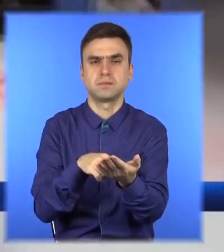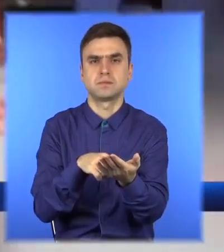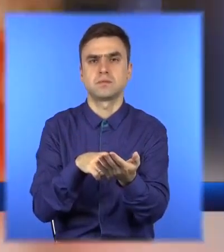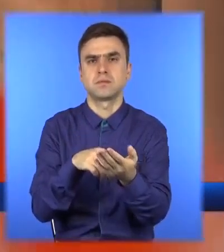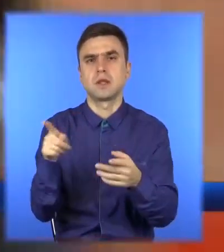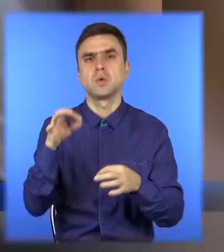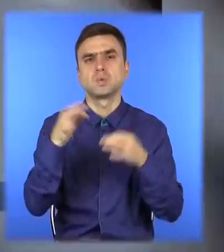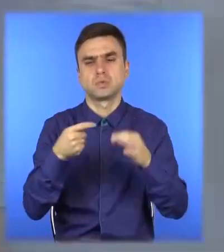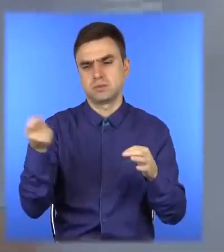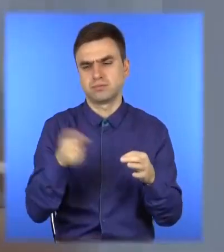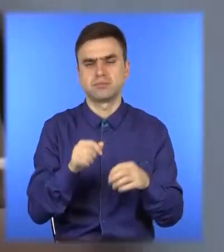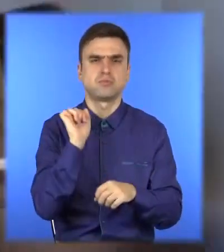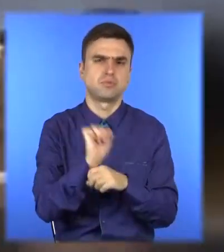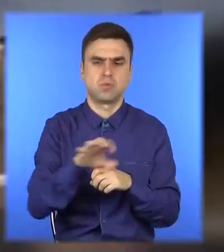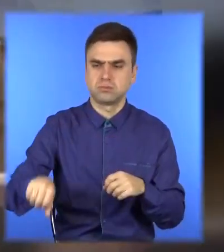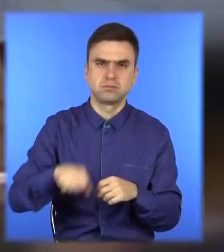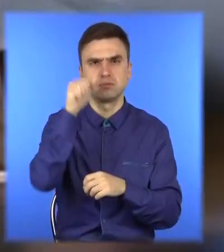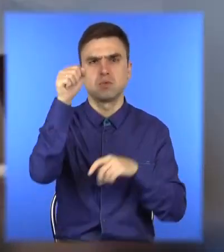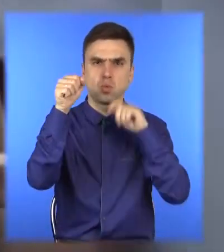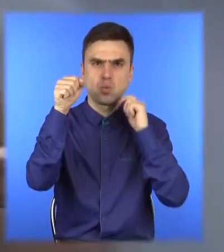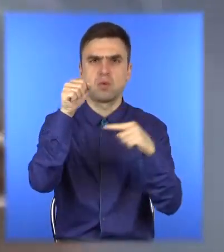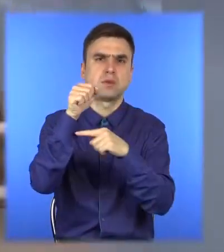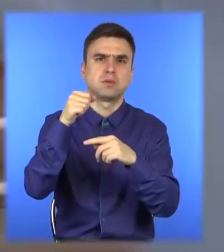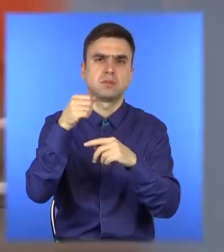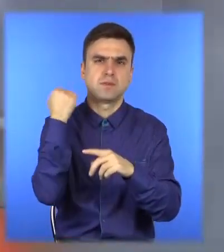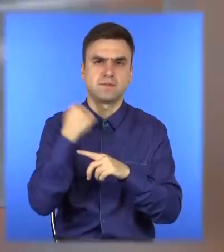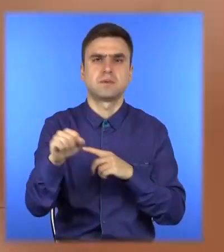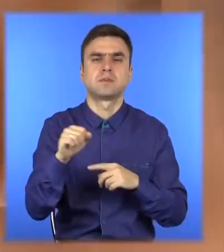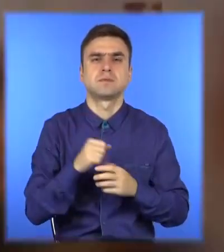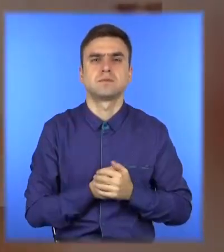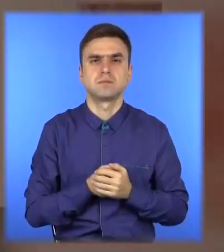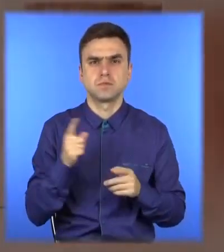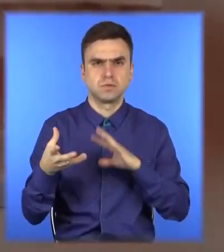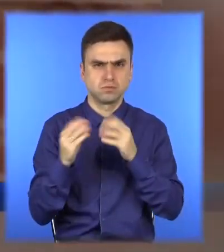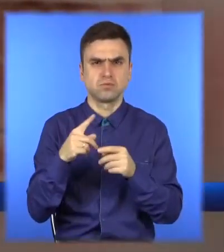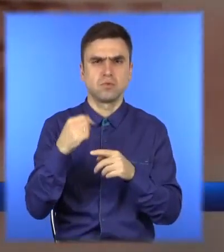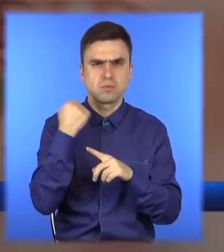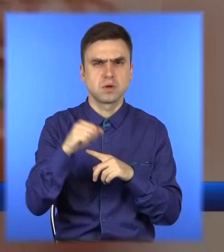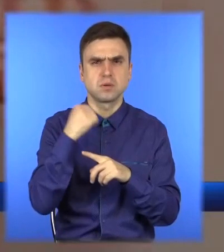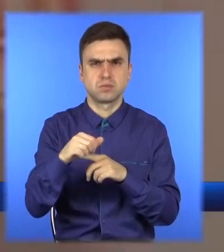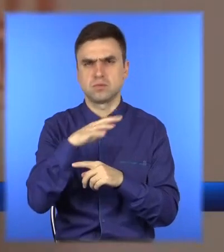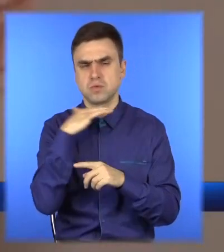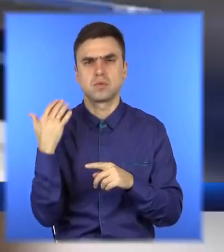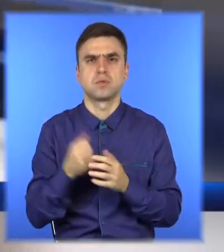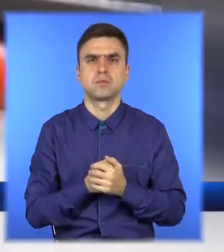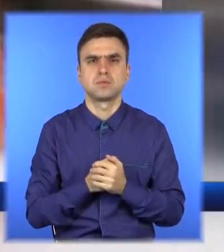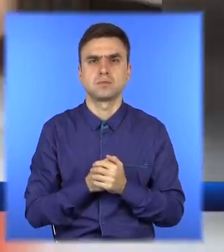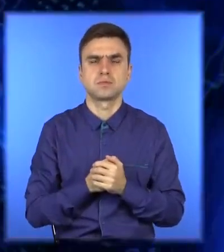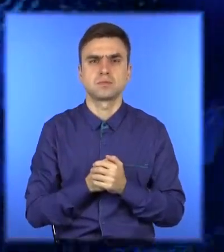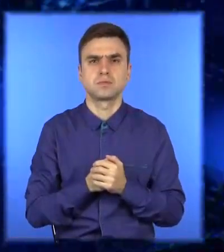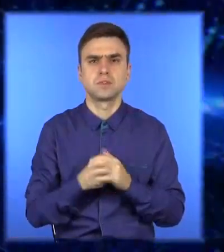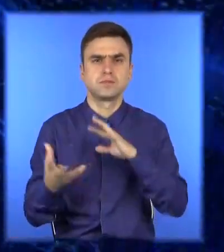23 поєдинки, 14 з яких завершив перемогами. У восьми з них боксер нокултував суперників.